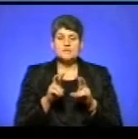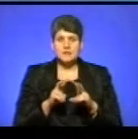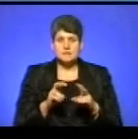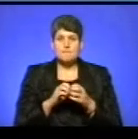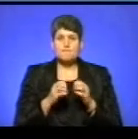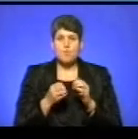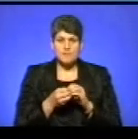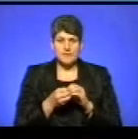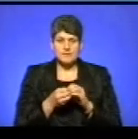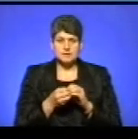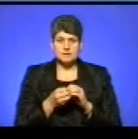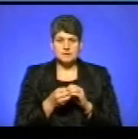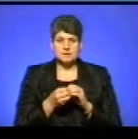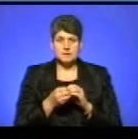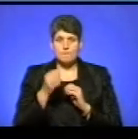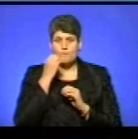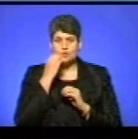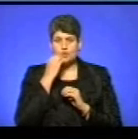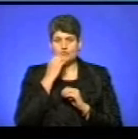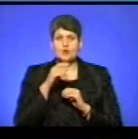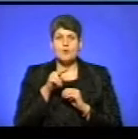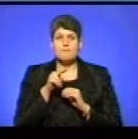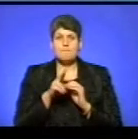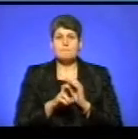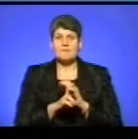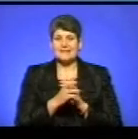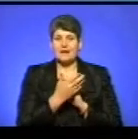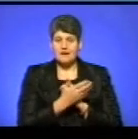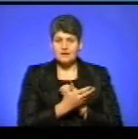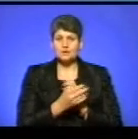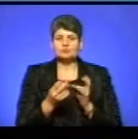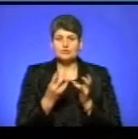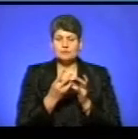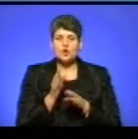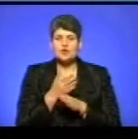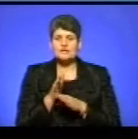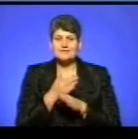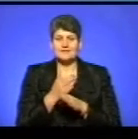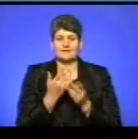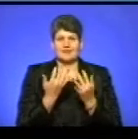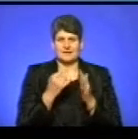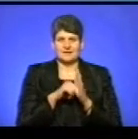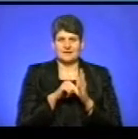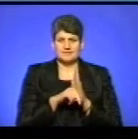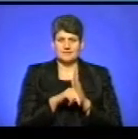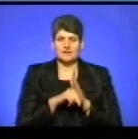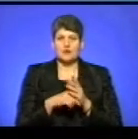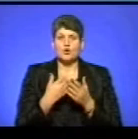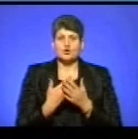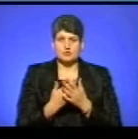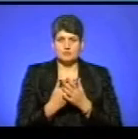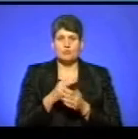проблемати ці дії Московського патріархату, потрібно розрізняти декілька поняття, які мають однакове значення. Отже,